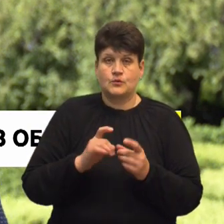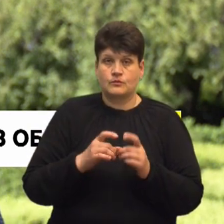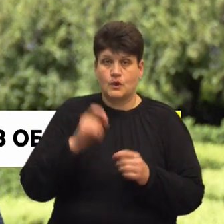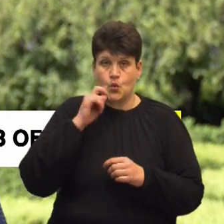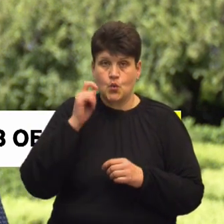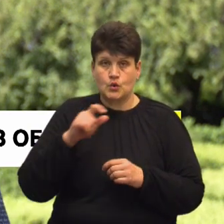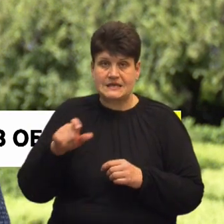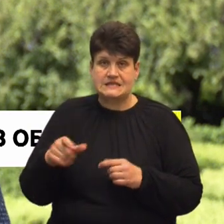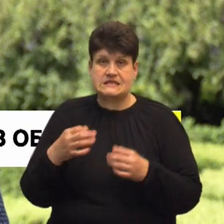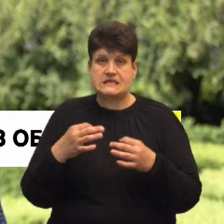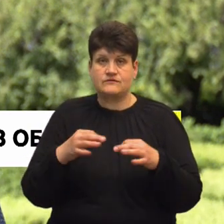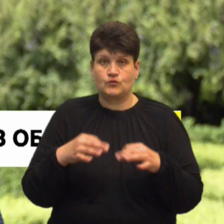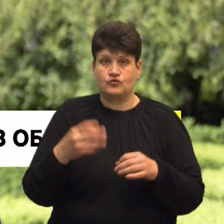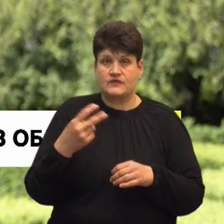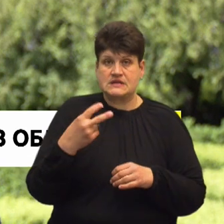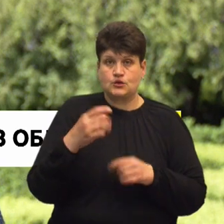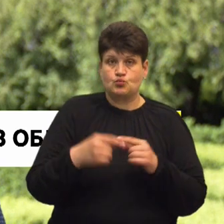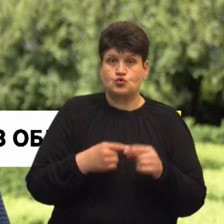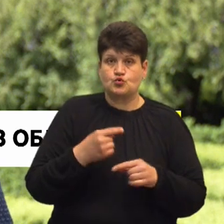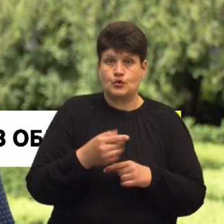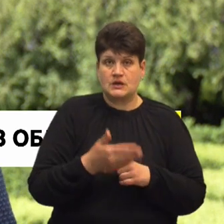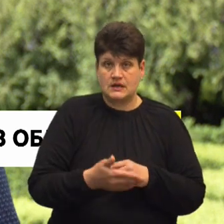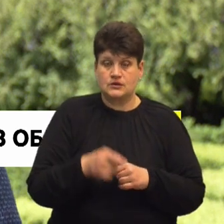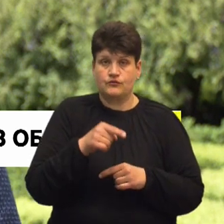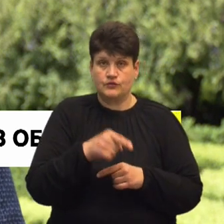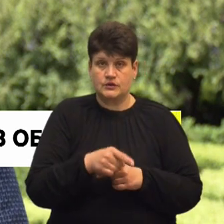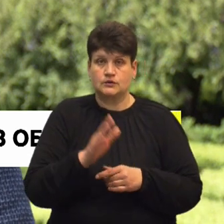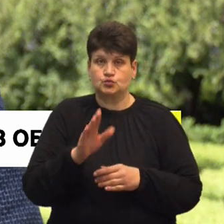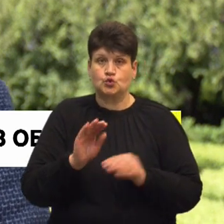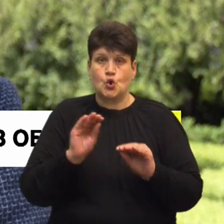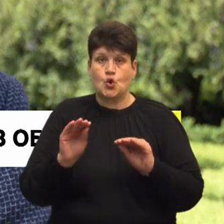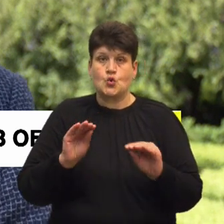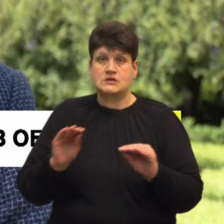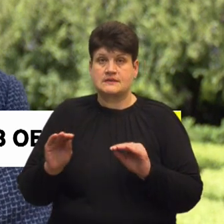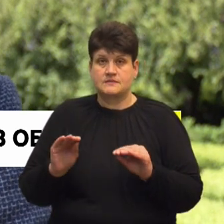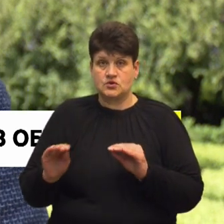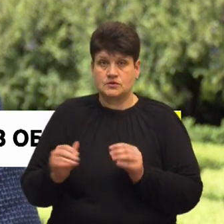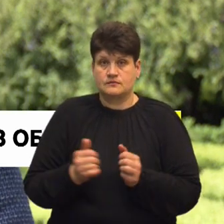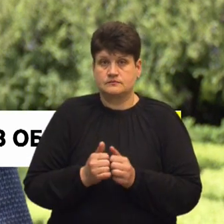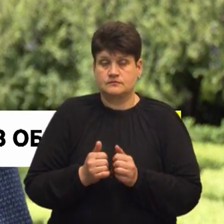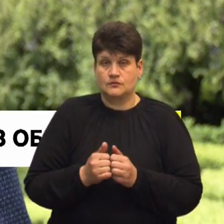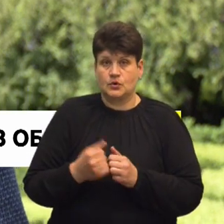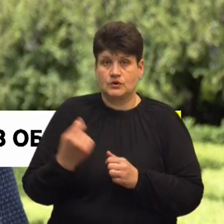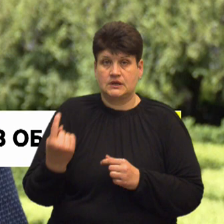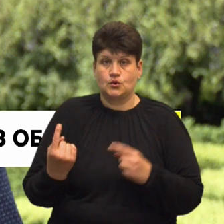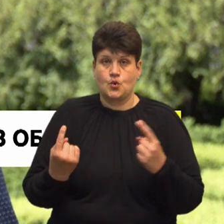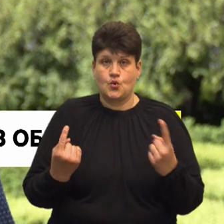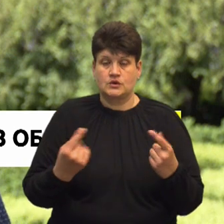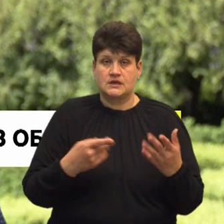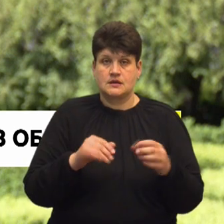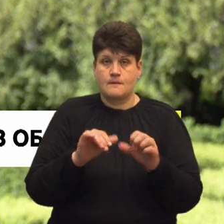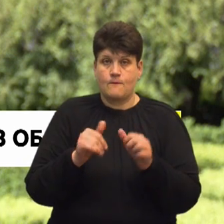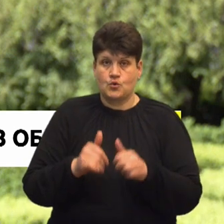свободу в ХХ столітті. Вони і будуть розміщені неподалік від одного і їхні постаті